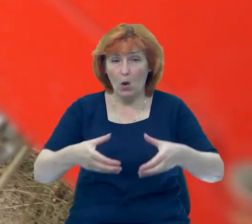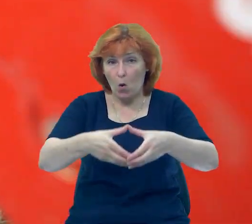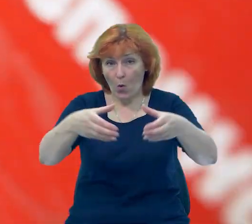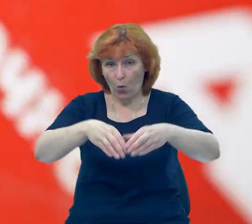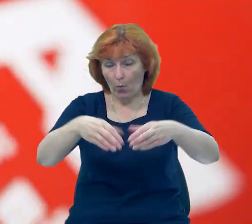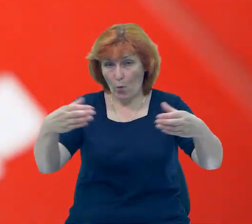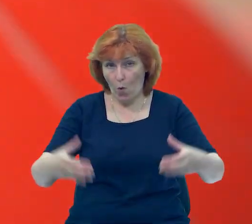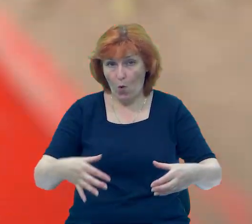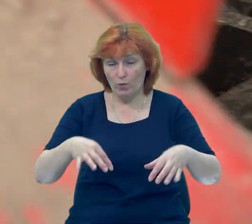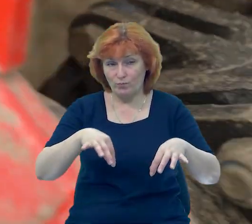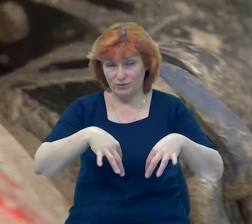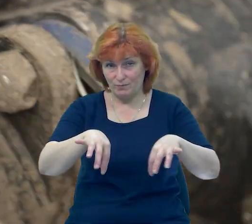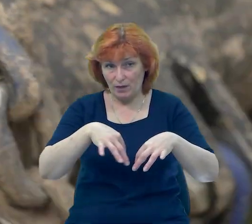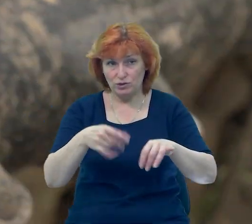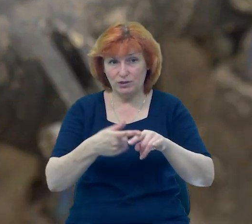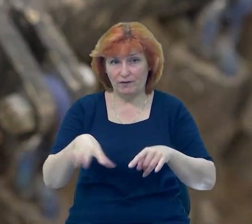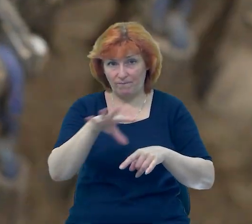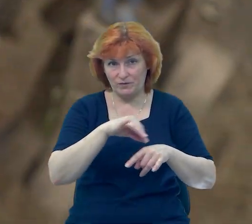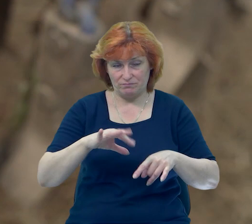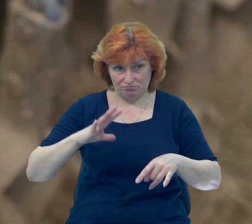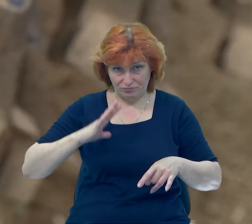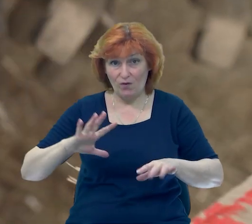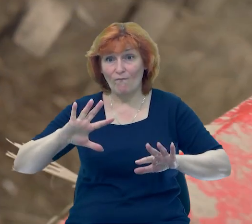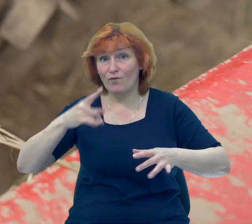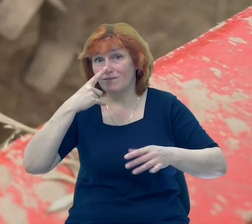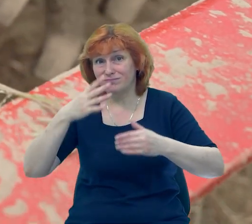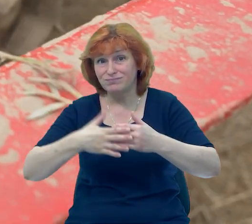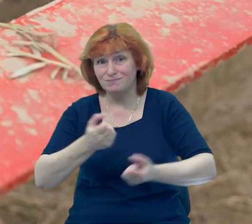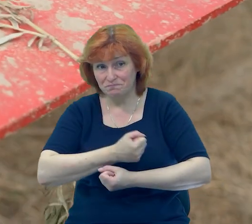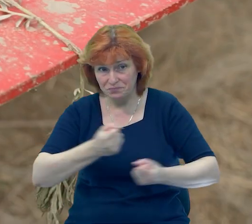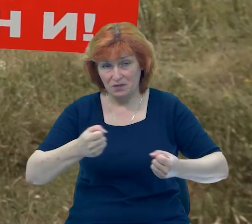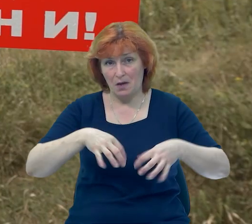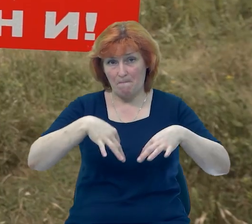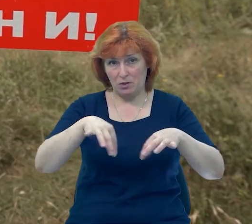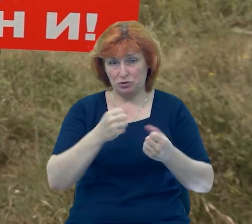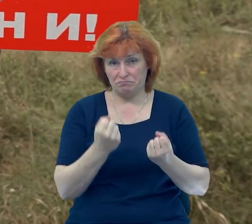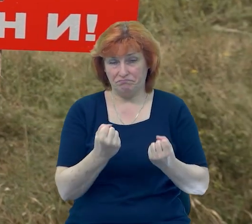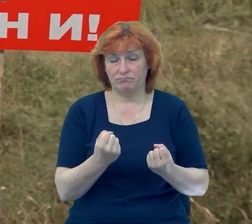машини витримують детонацію мін та боєприпасів, розповідає Олександр Харченко.